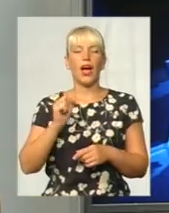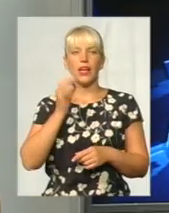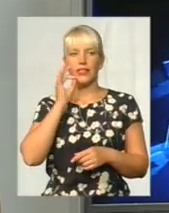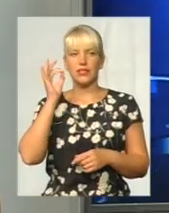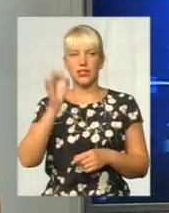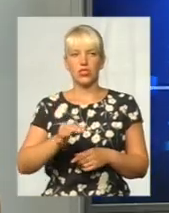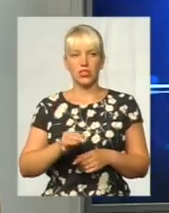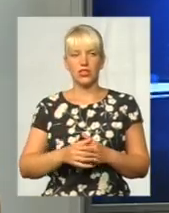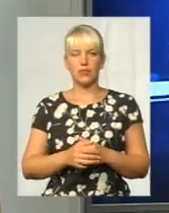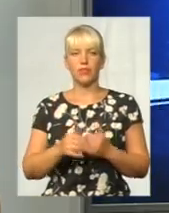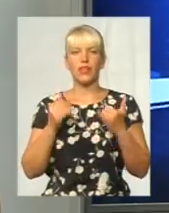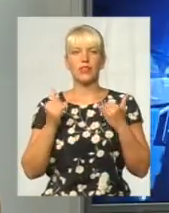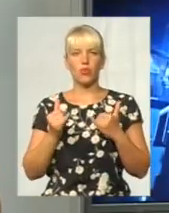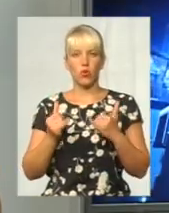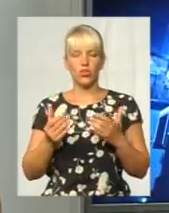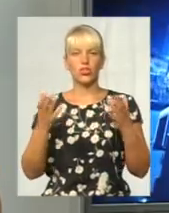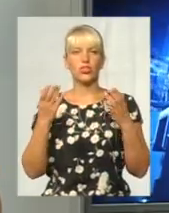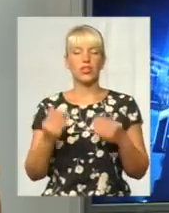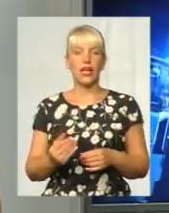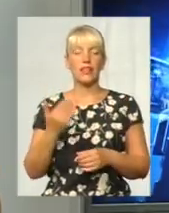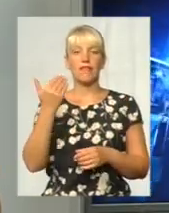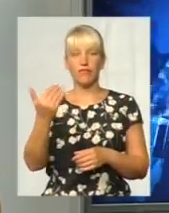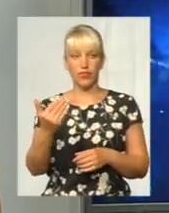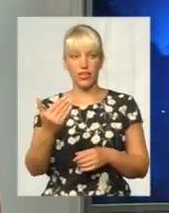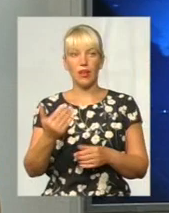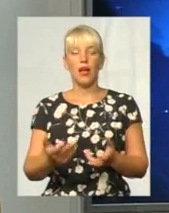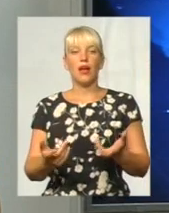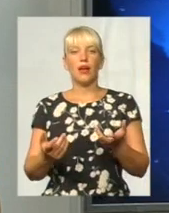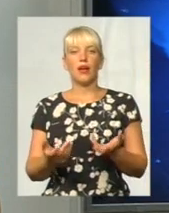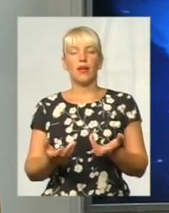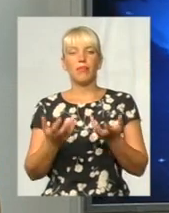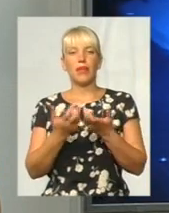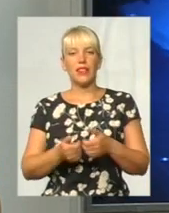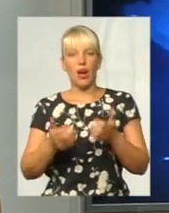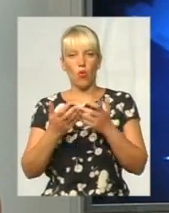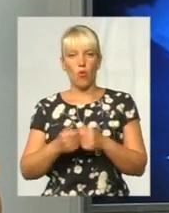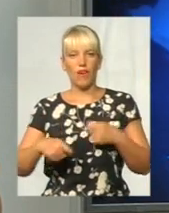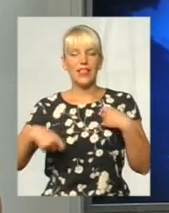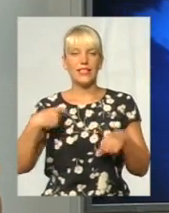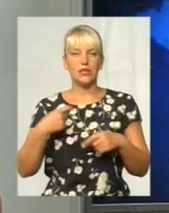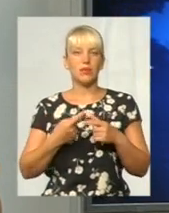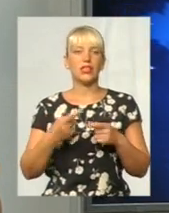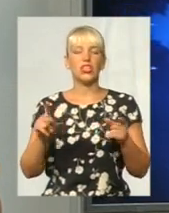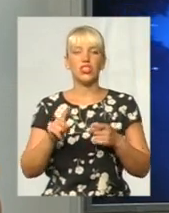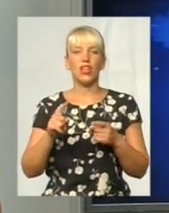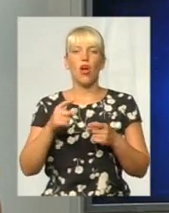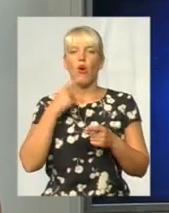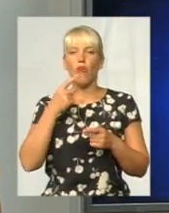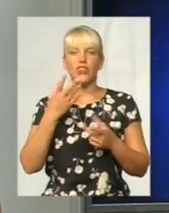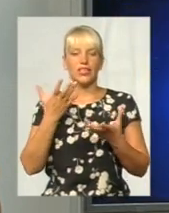Скажіть, на сьогоднішній день ви, принаймні, підрахували збитки, чи ще говорити про якісь суми взагалі